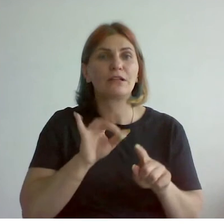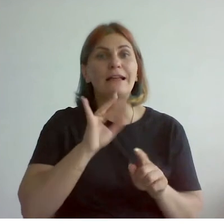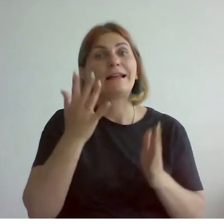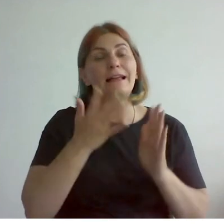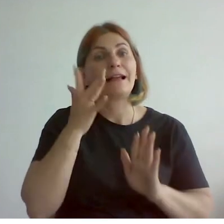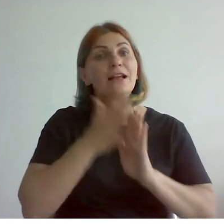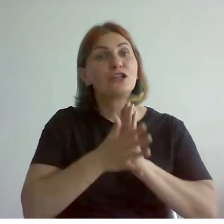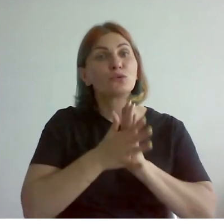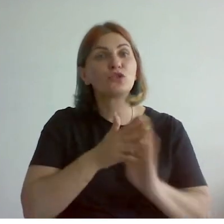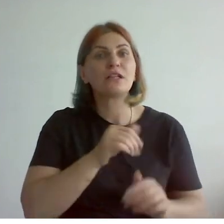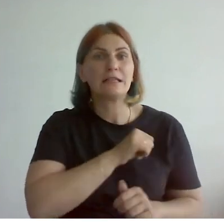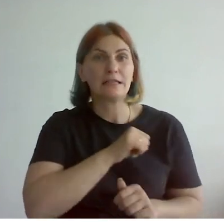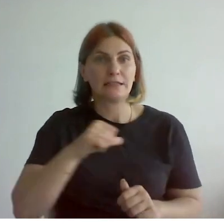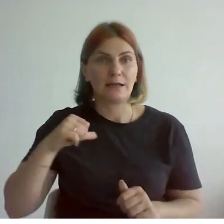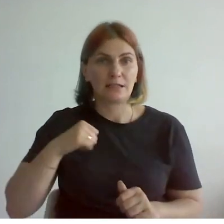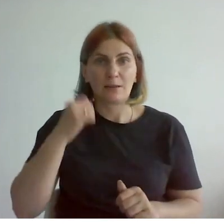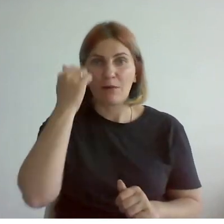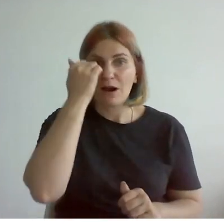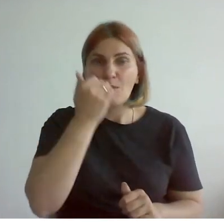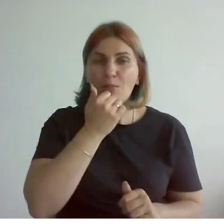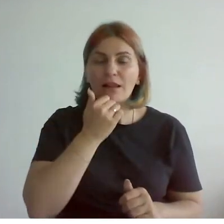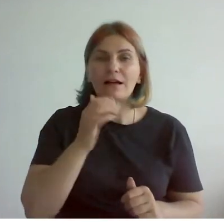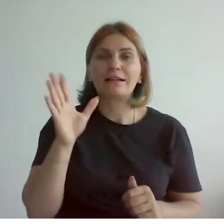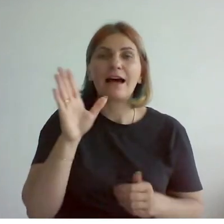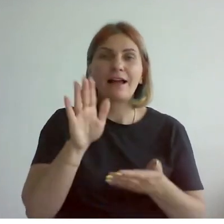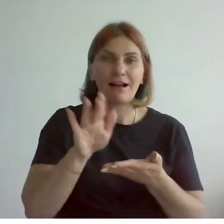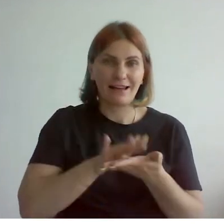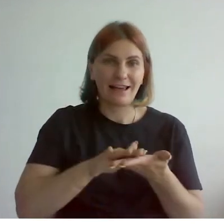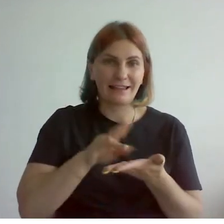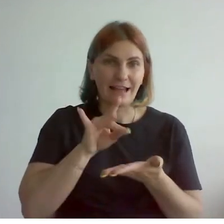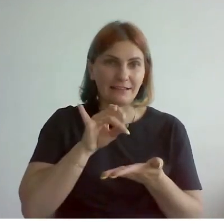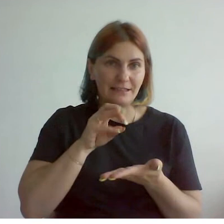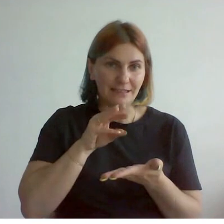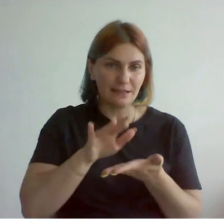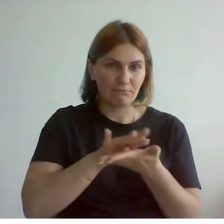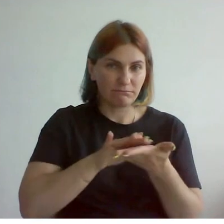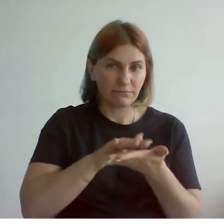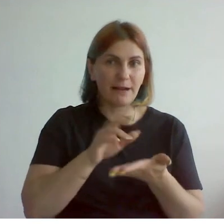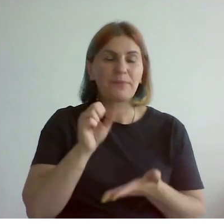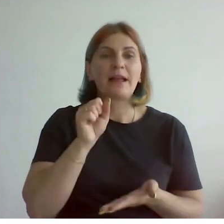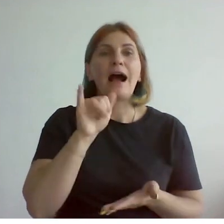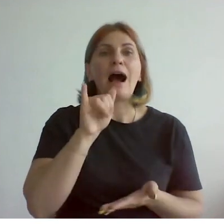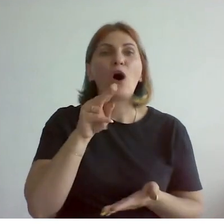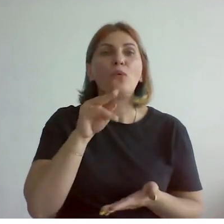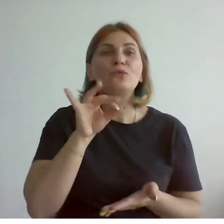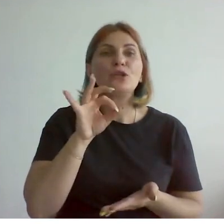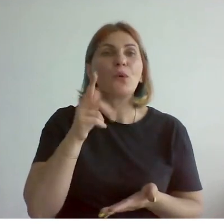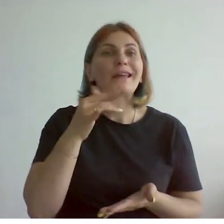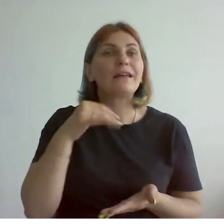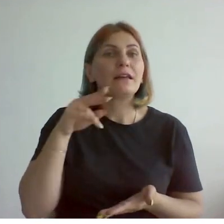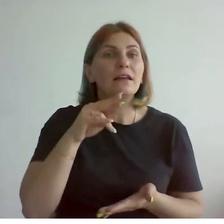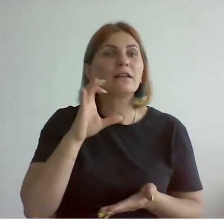самостоятельно благодаря тактильным макетам, бесплатным аудиогидам с тифлокомментариями